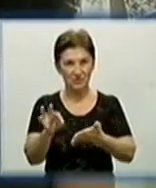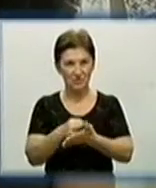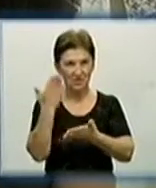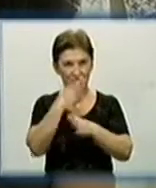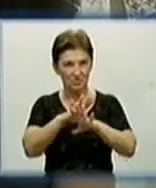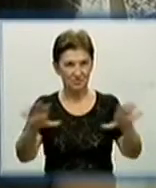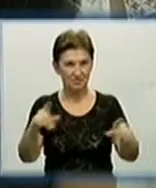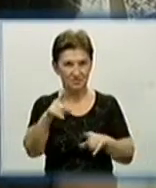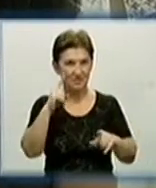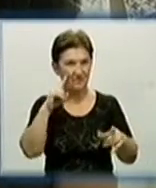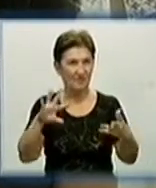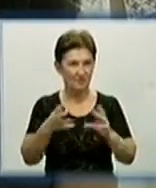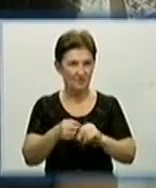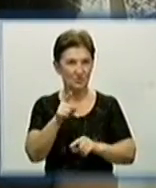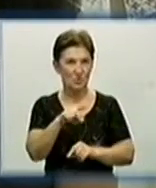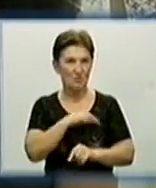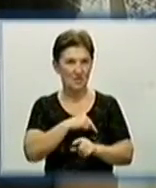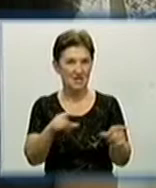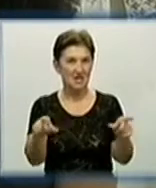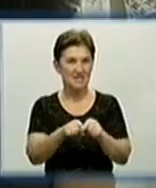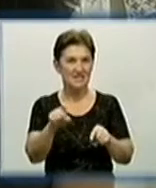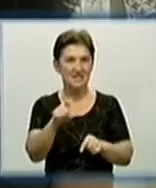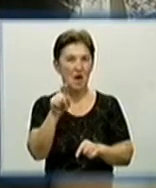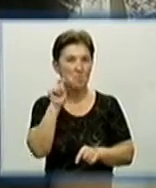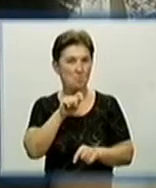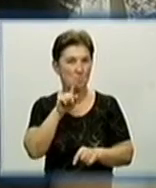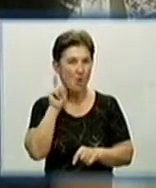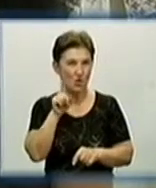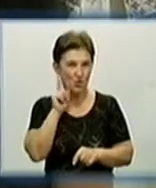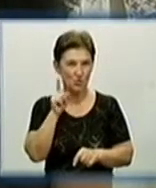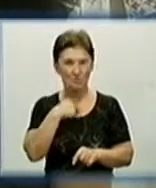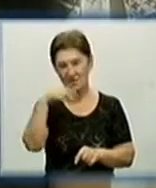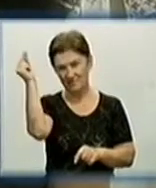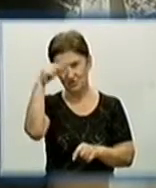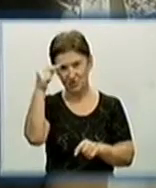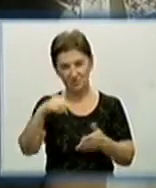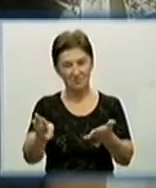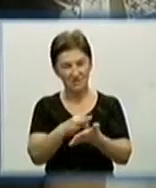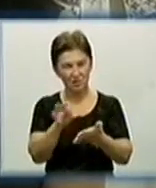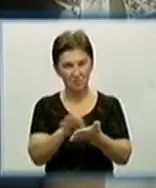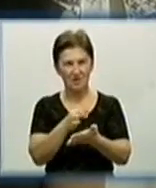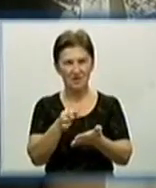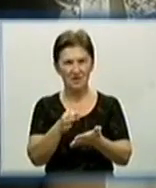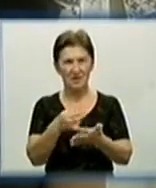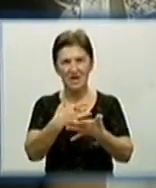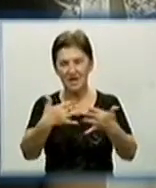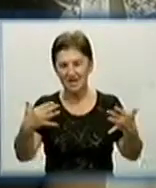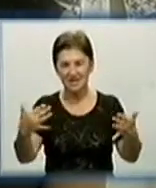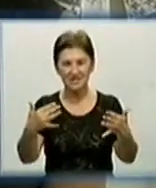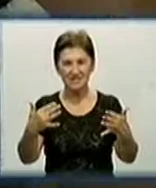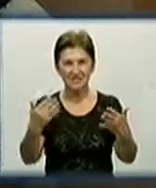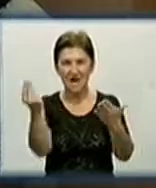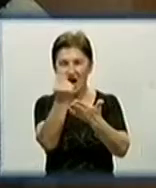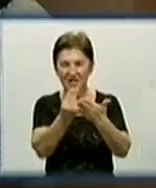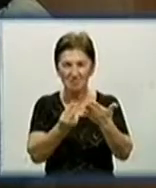Це я роблю висновки з того, що я працюю з молоді, студентками, ми вчимося вишивати, вчимося трактувати орнаменти в тій чи іншій міні, наскільки це в нас